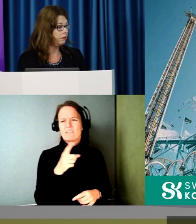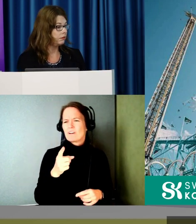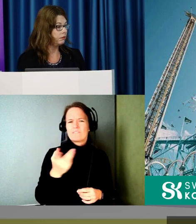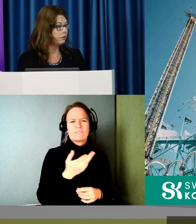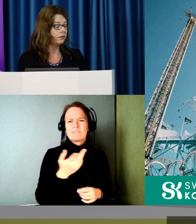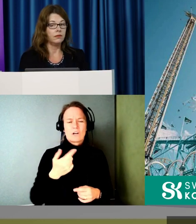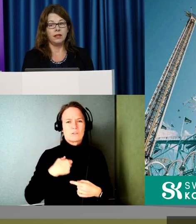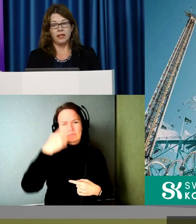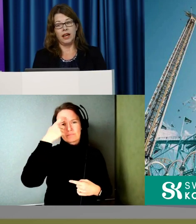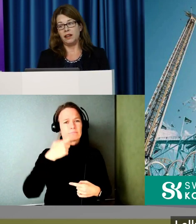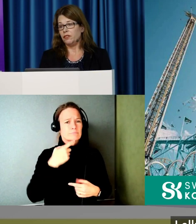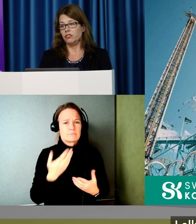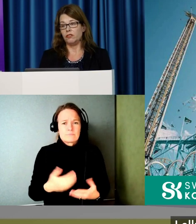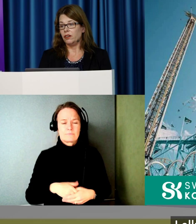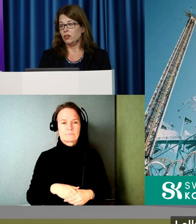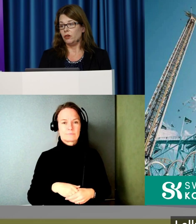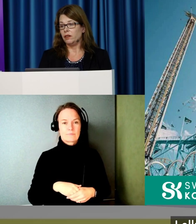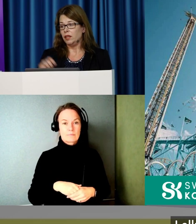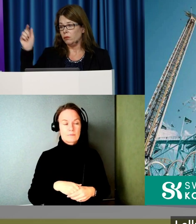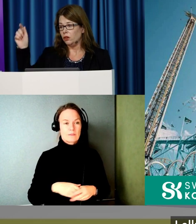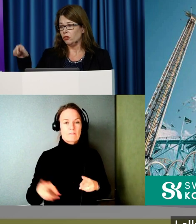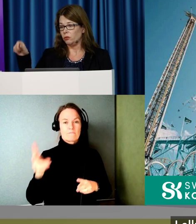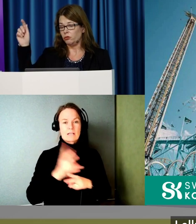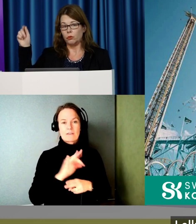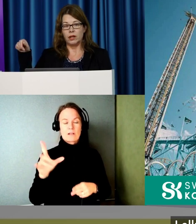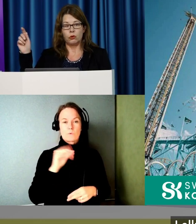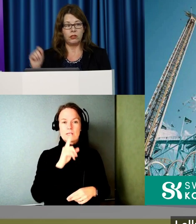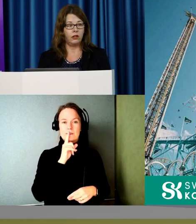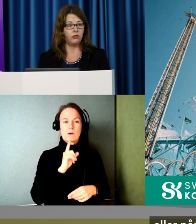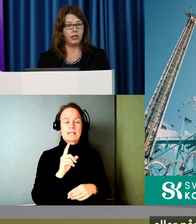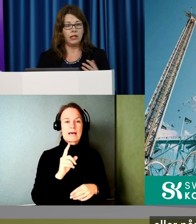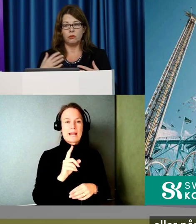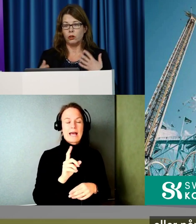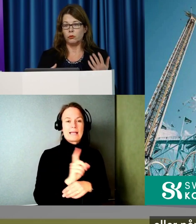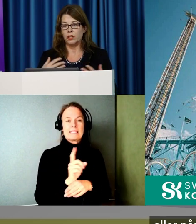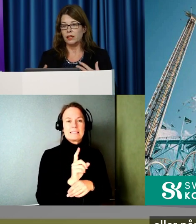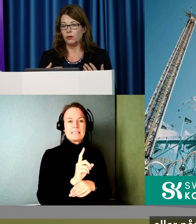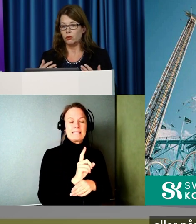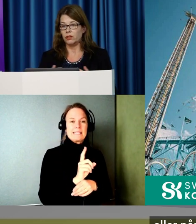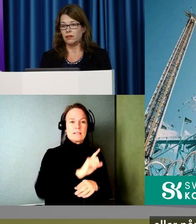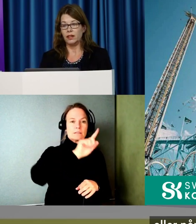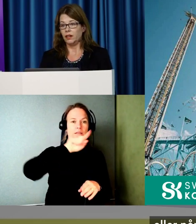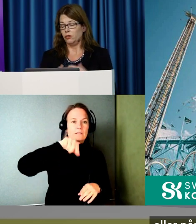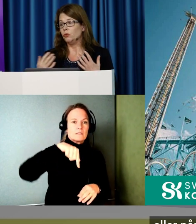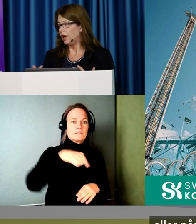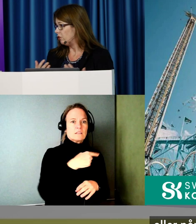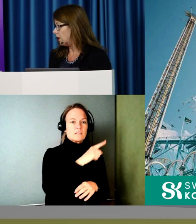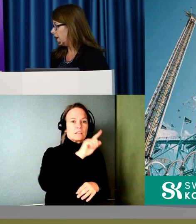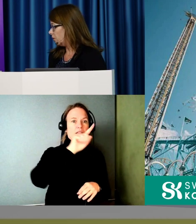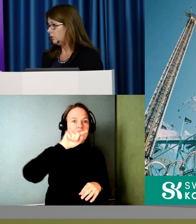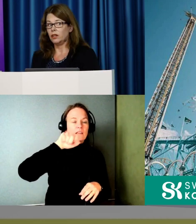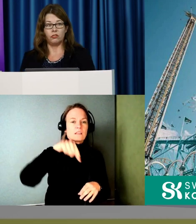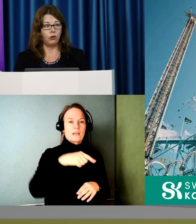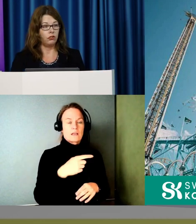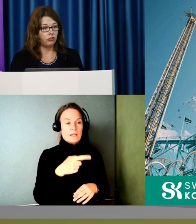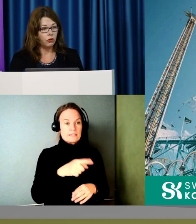för. I allra värsta fall så är det något litet timglas som står där också. Eller någon tid som håller på att ticka runt så att nu kan ju det